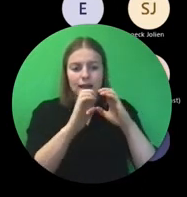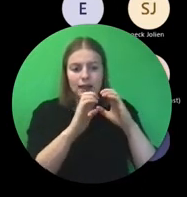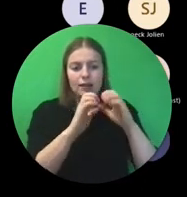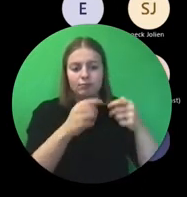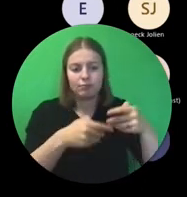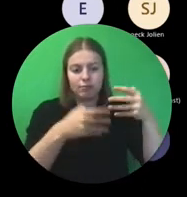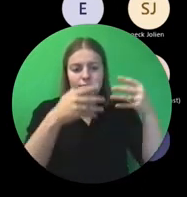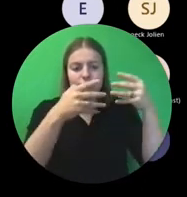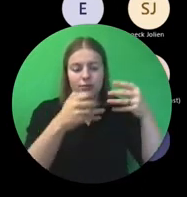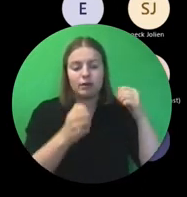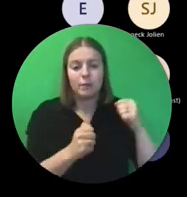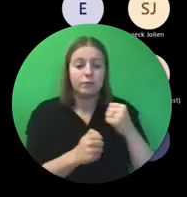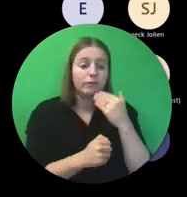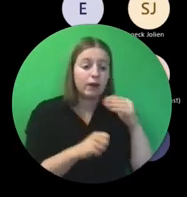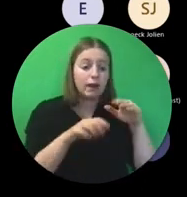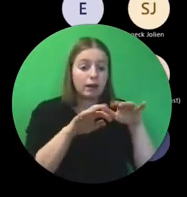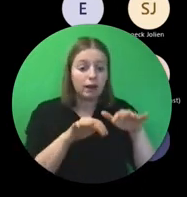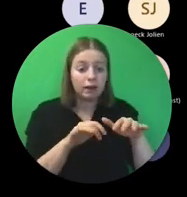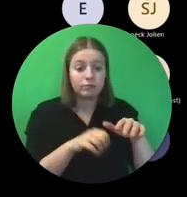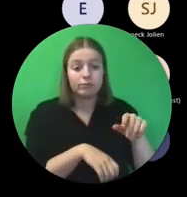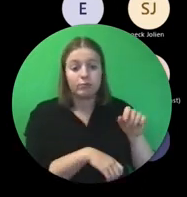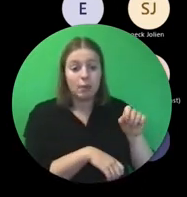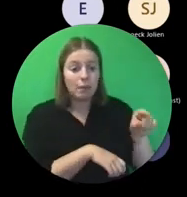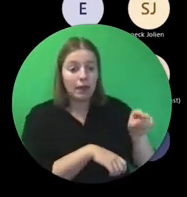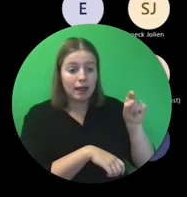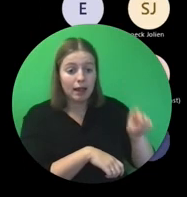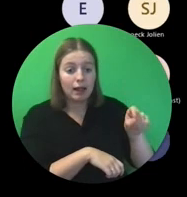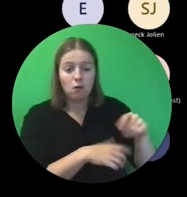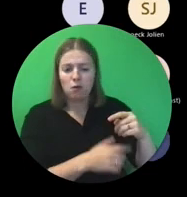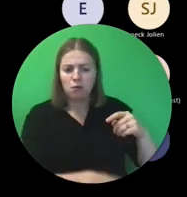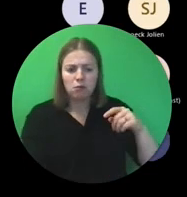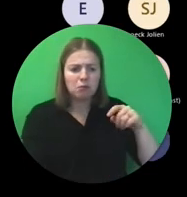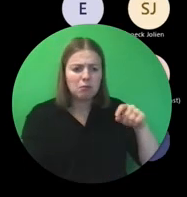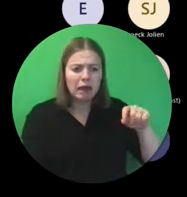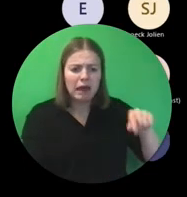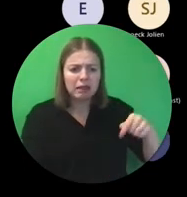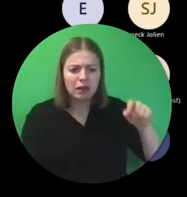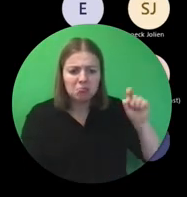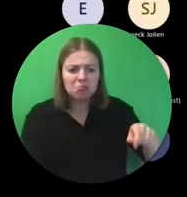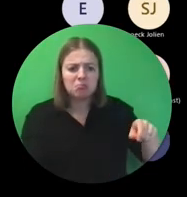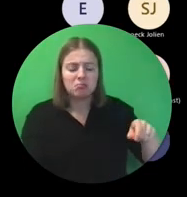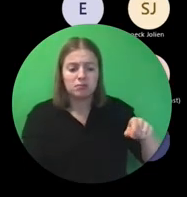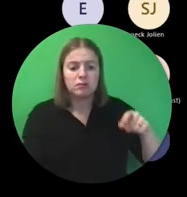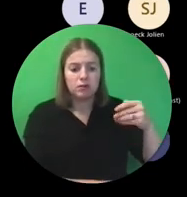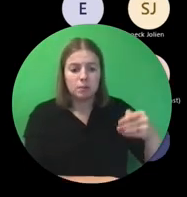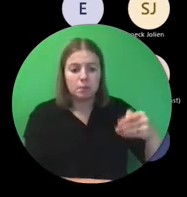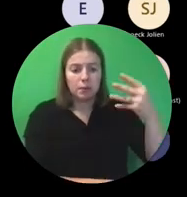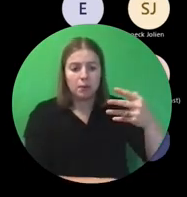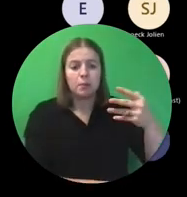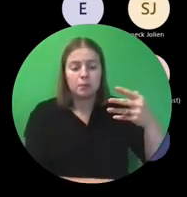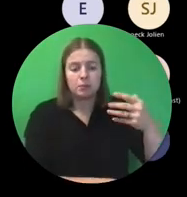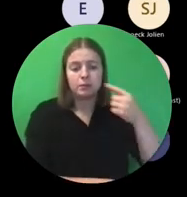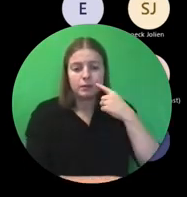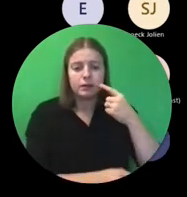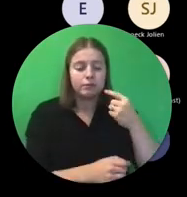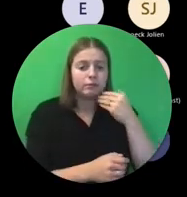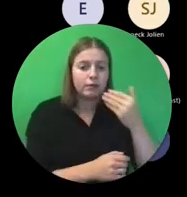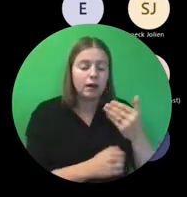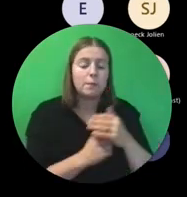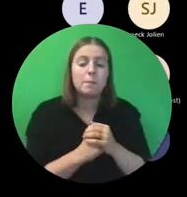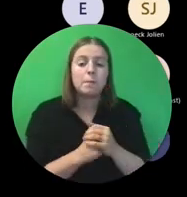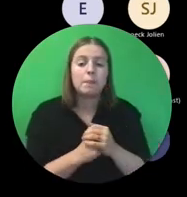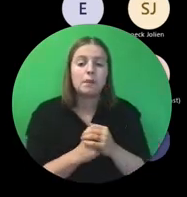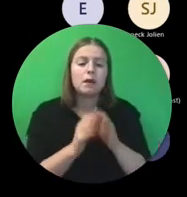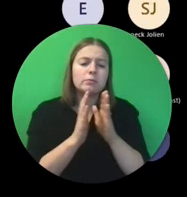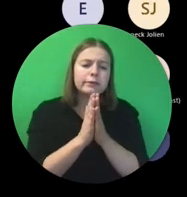Dan tik je gewoon uw vraag in. Je klikt op het pijltje, of zelfs op enter denk ik. En dan verschijnt uw vraag. Wat ik zou willen vragen is,